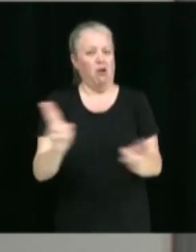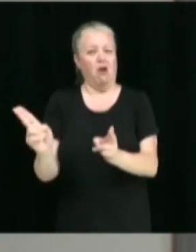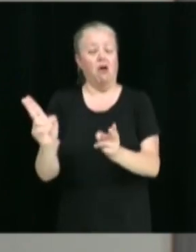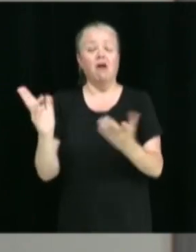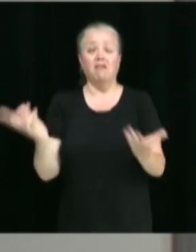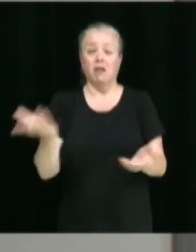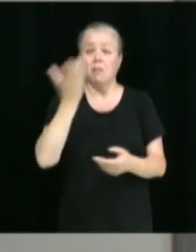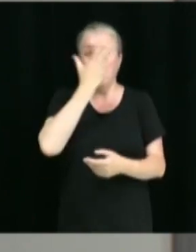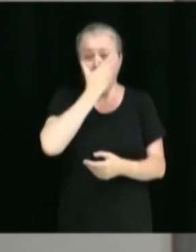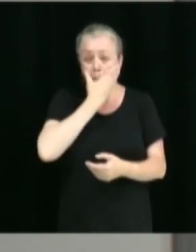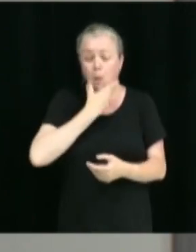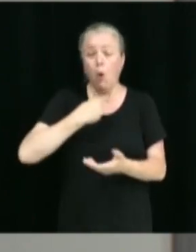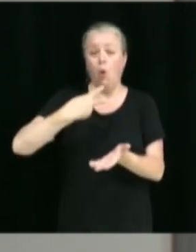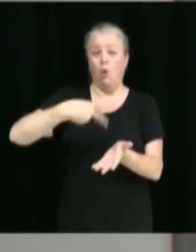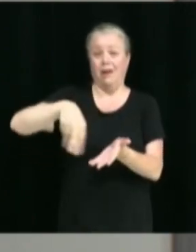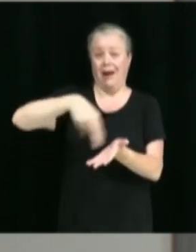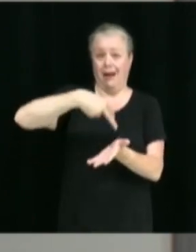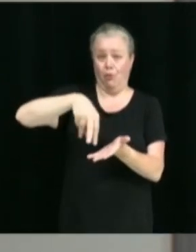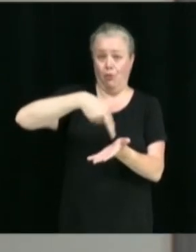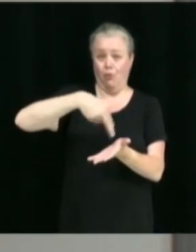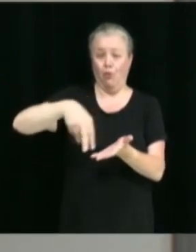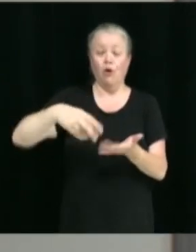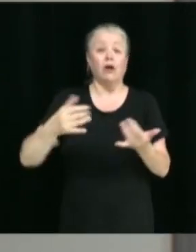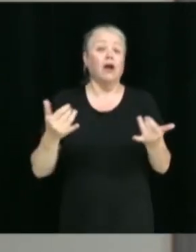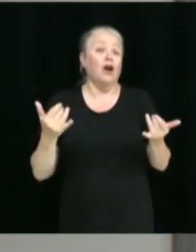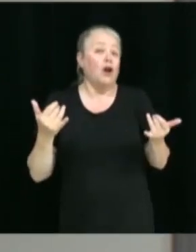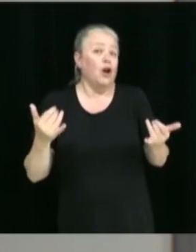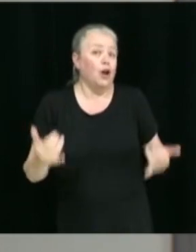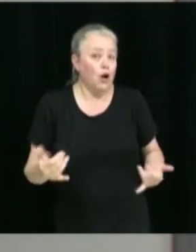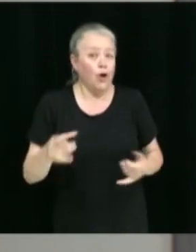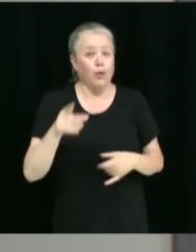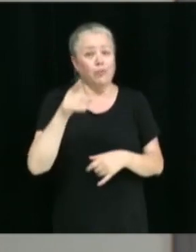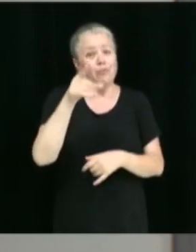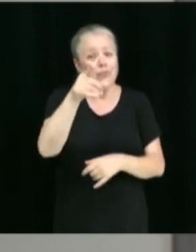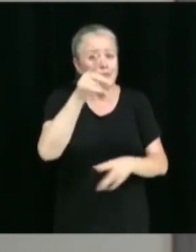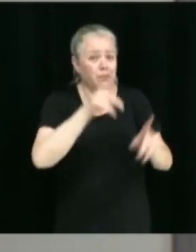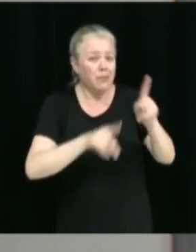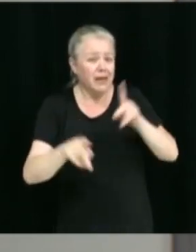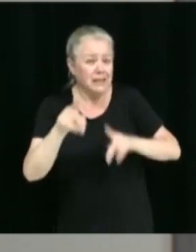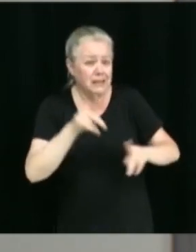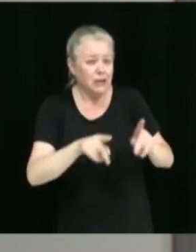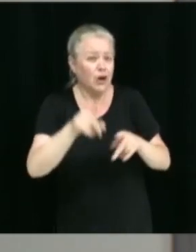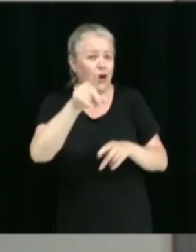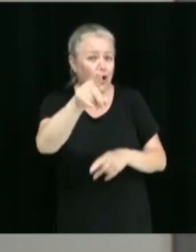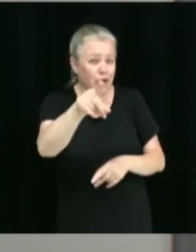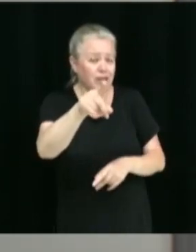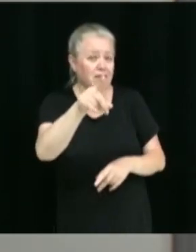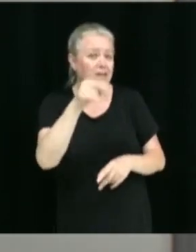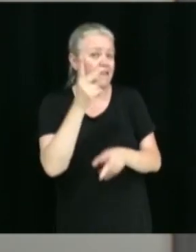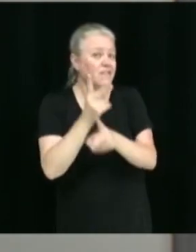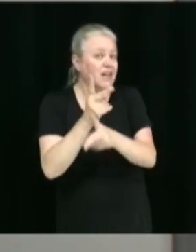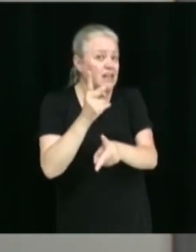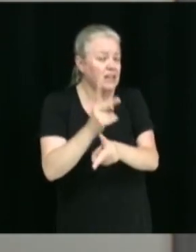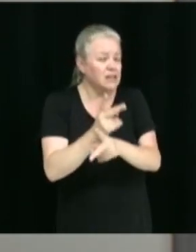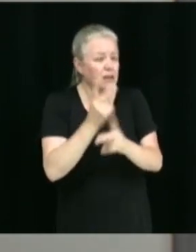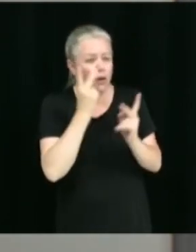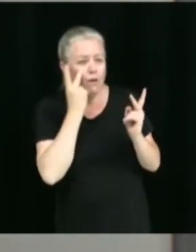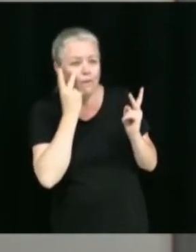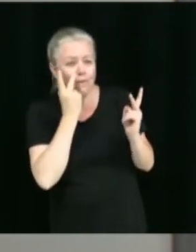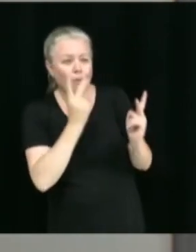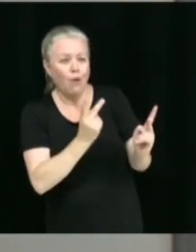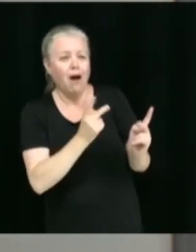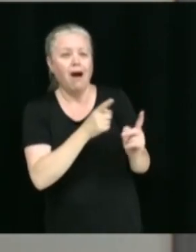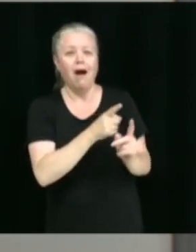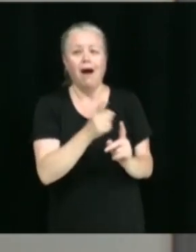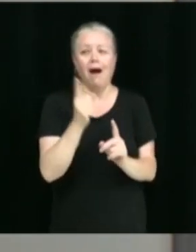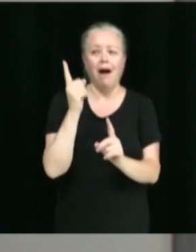ce qu'on demande aux gens, aux citoyens, c'est d'être à l'affût de ce que vous pouvez voir, de ce que vous pouvez entendre, des gens autour de vous qui sont